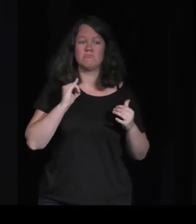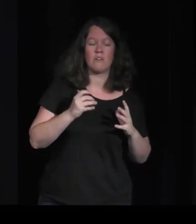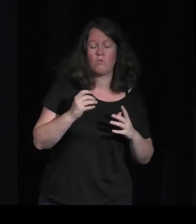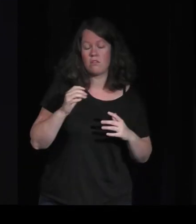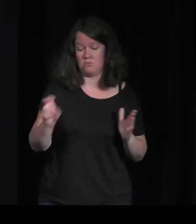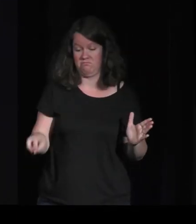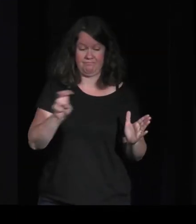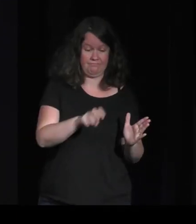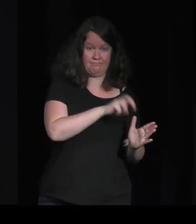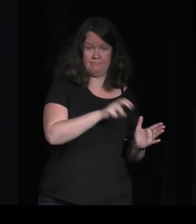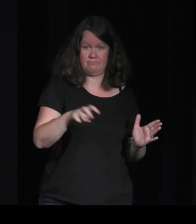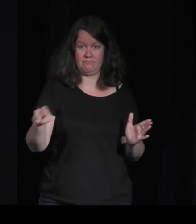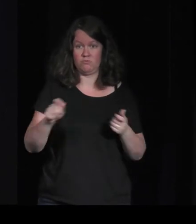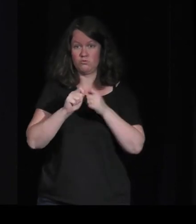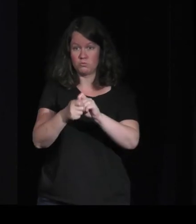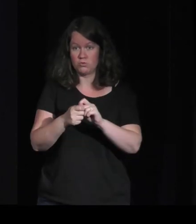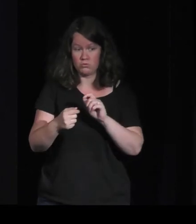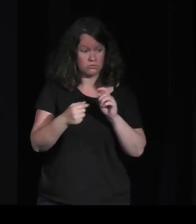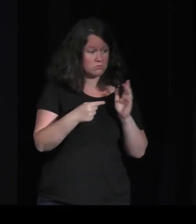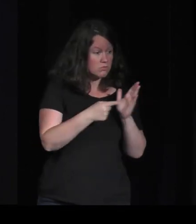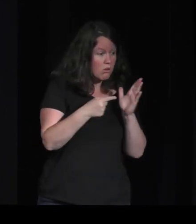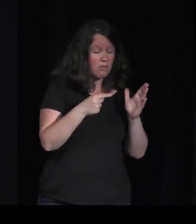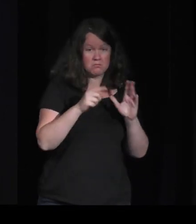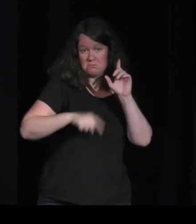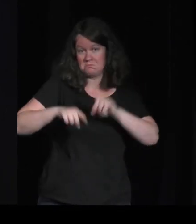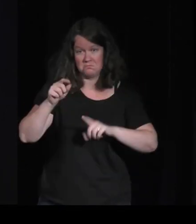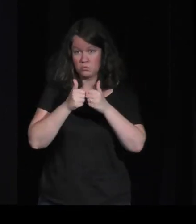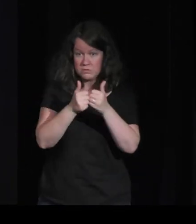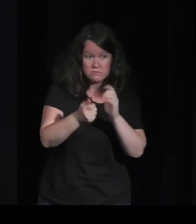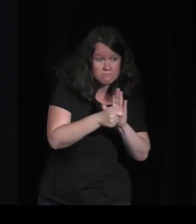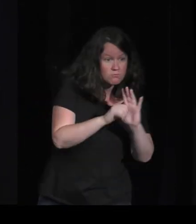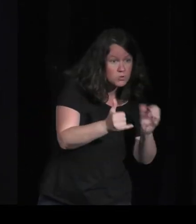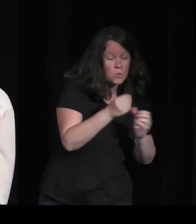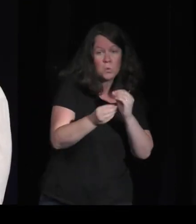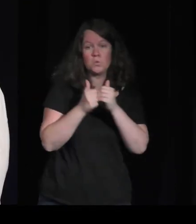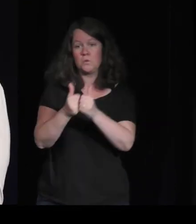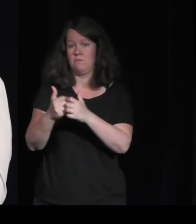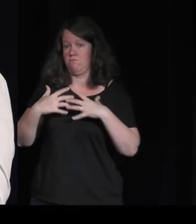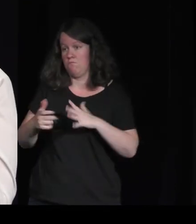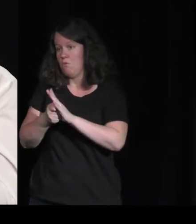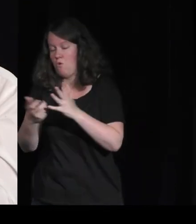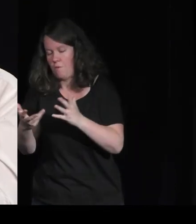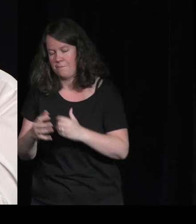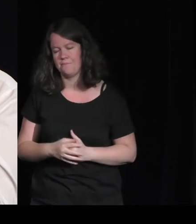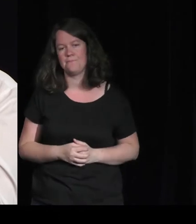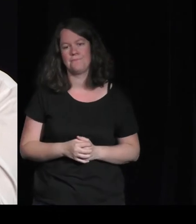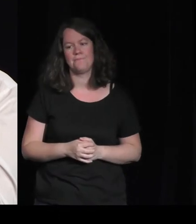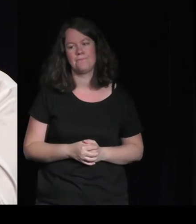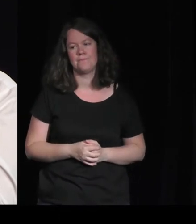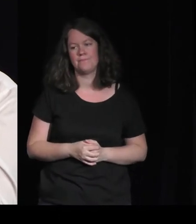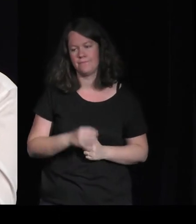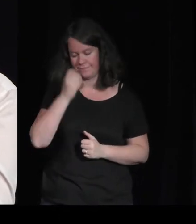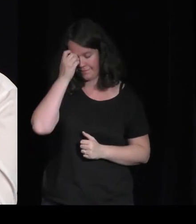'expérience dans un même jeu. Donc, on peut passer d'une phase d'exploration à une autre. Et vous disiez, quand on a parlé, vous expliquez que